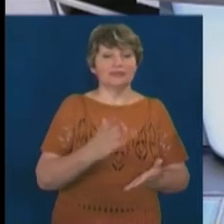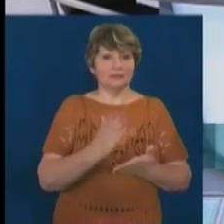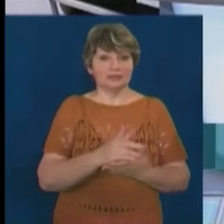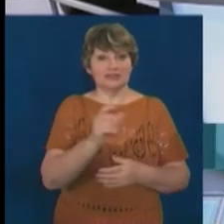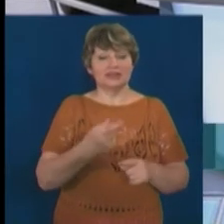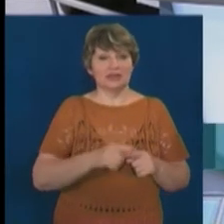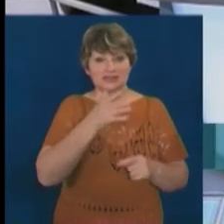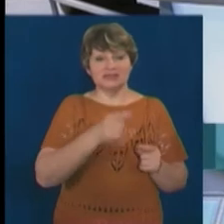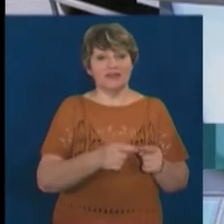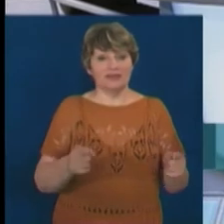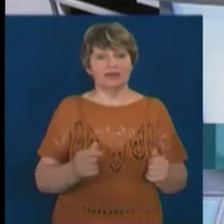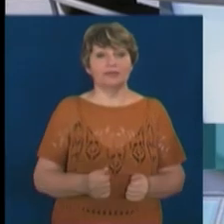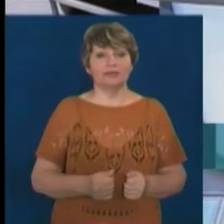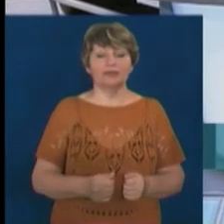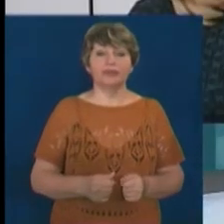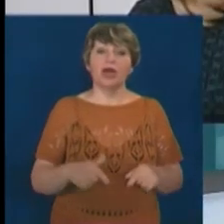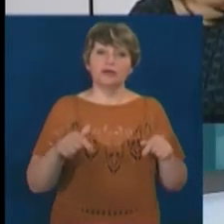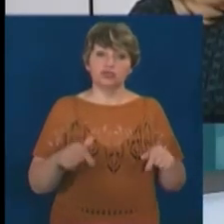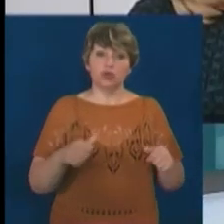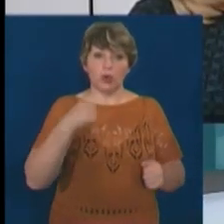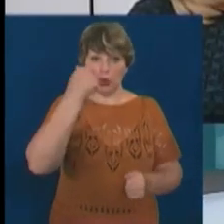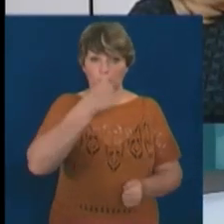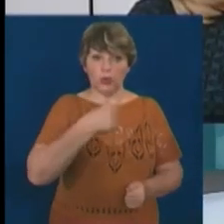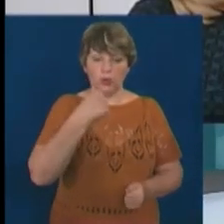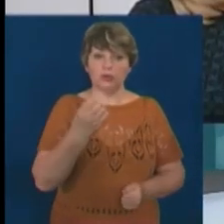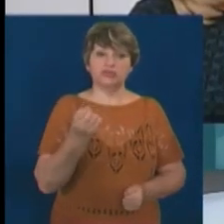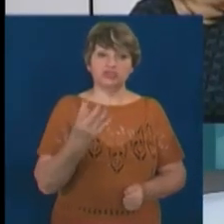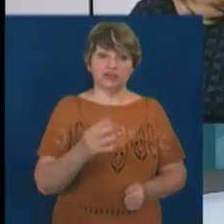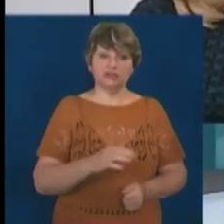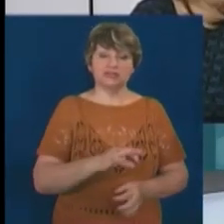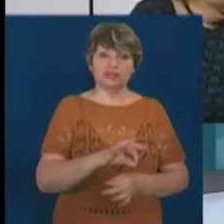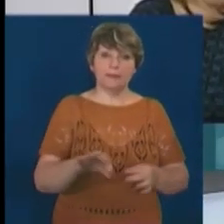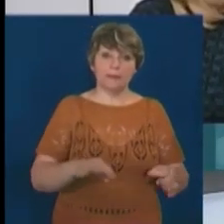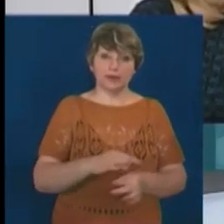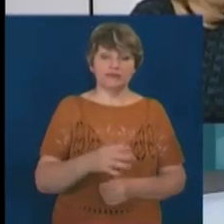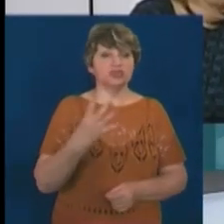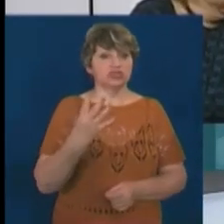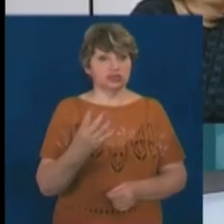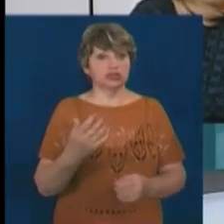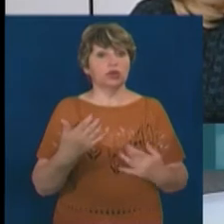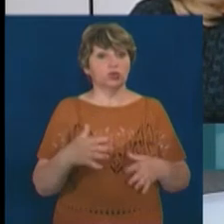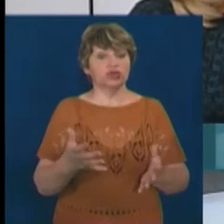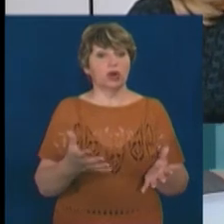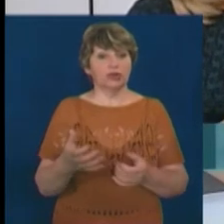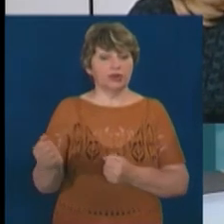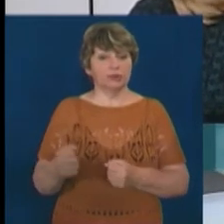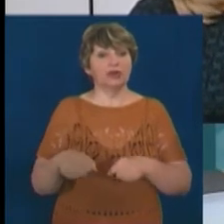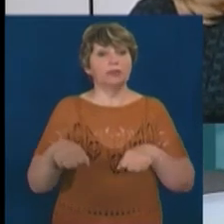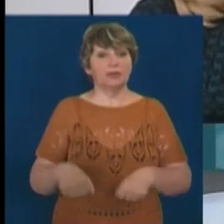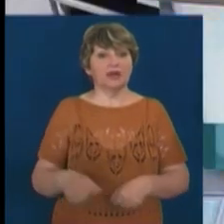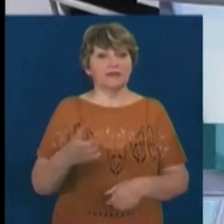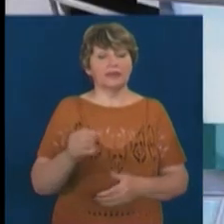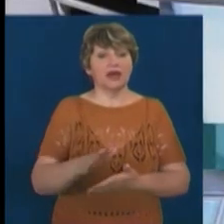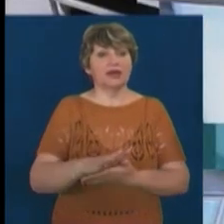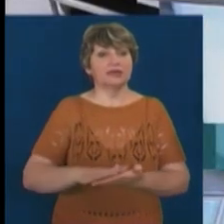період. Ви сказали, що цього року 14 проєктів подали на розвиток. В них лише 4 отримали право на подальше